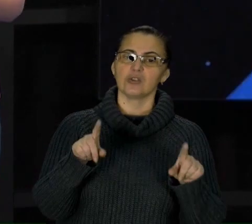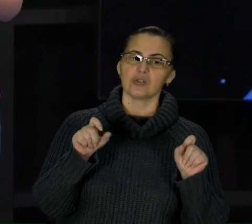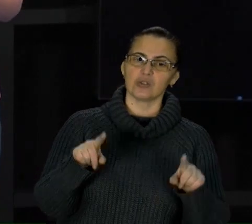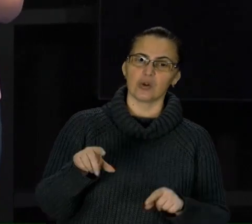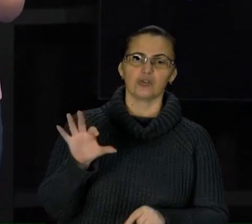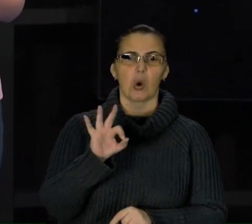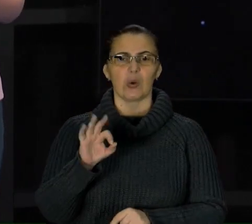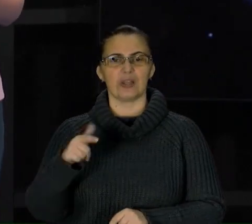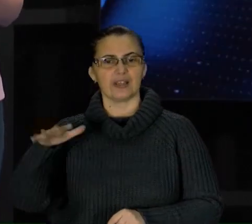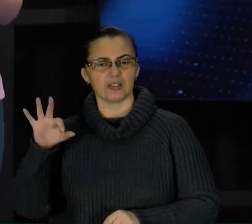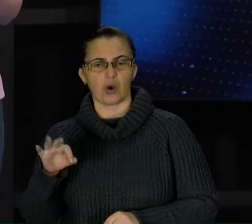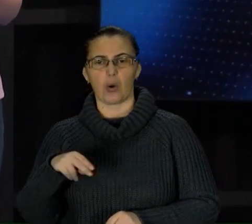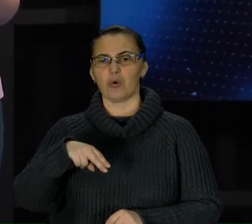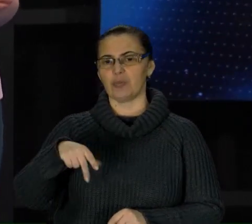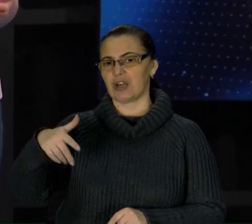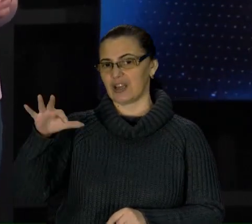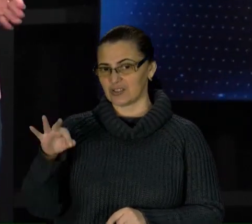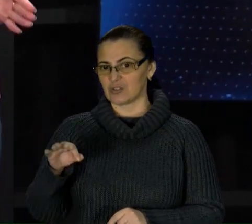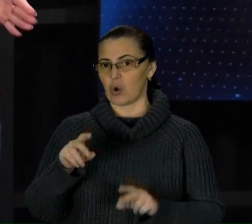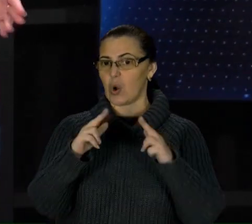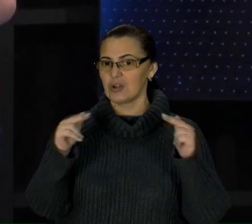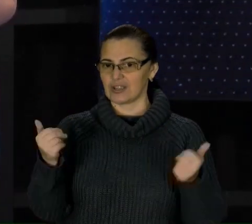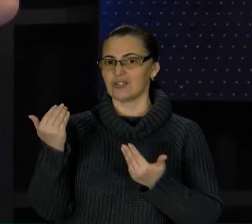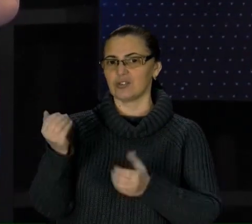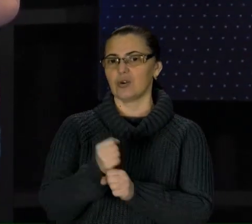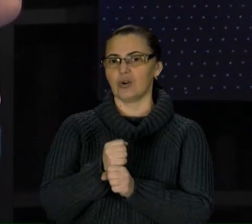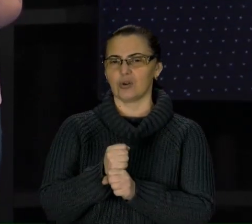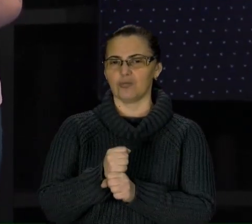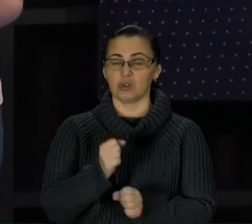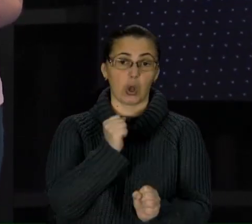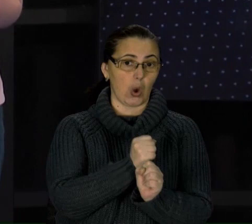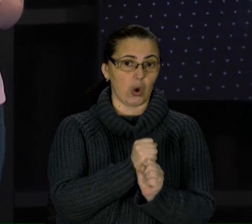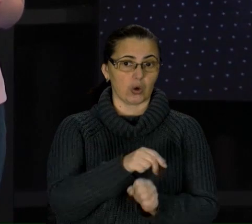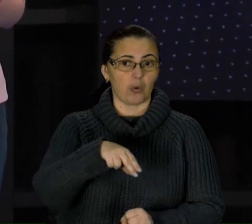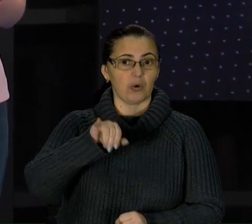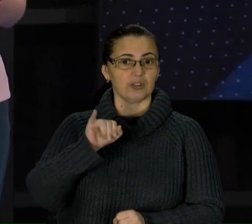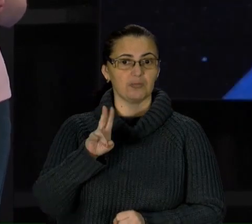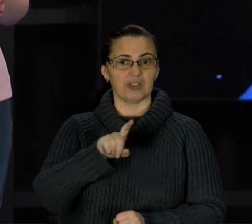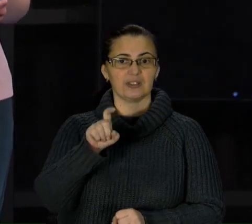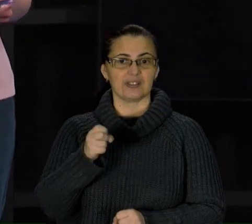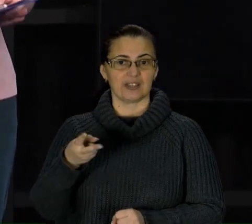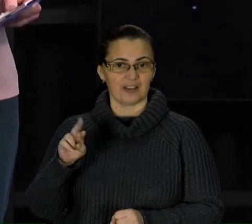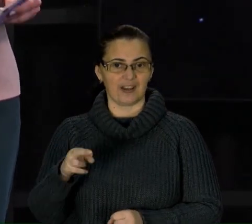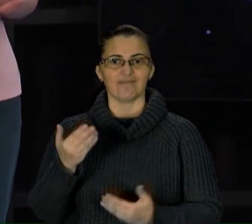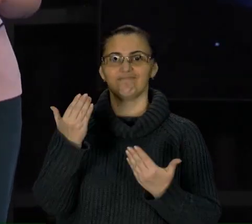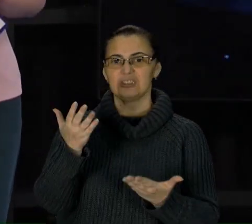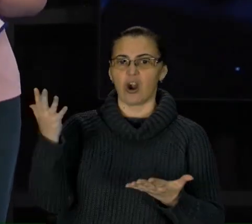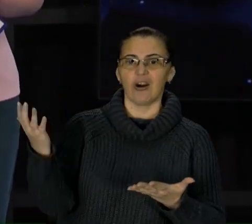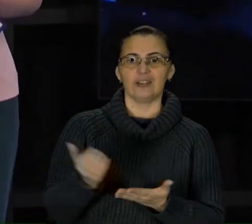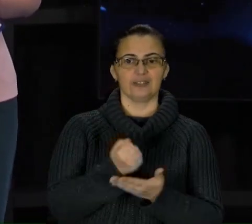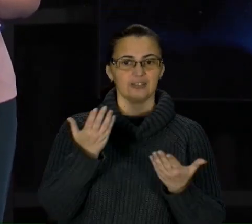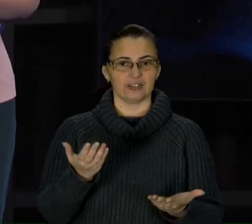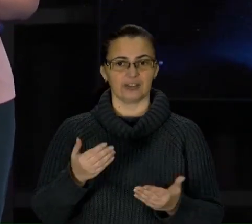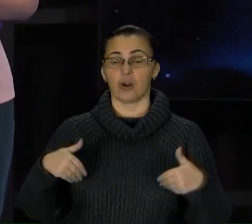замків – його справа. Величні роботи Пінзеля в Парижі – його досягнення. І хоча привітати